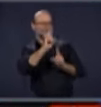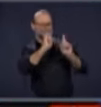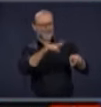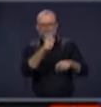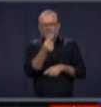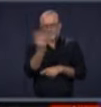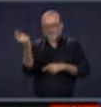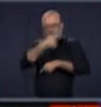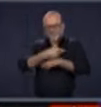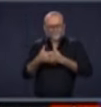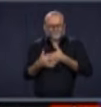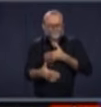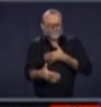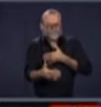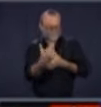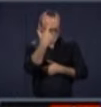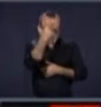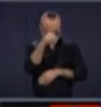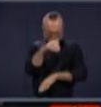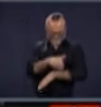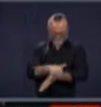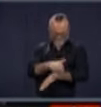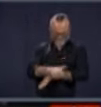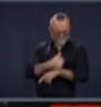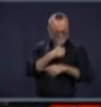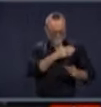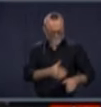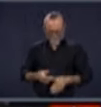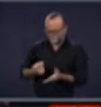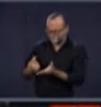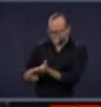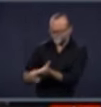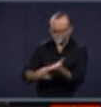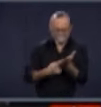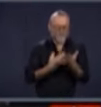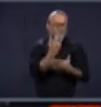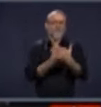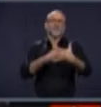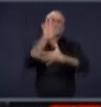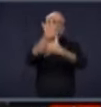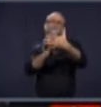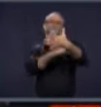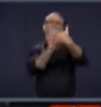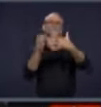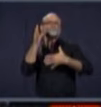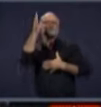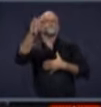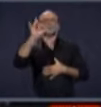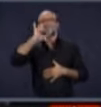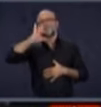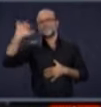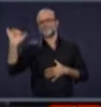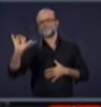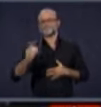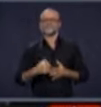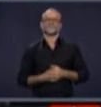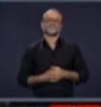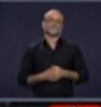quelques jours. nous allons discuter ce soir d'un calendrier et